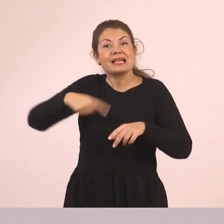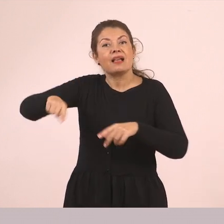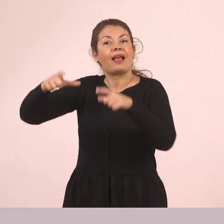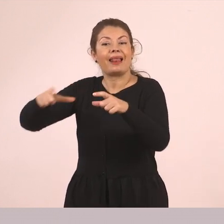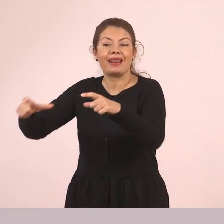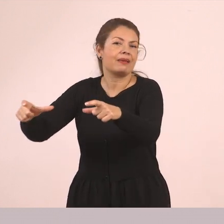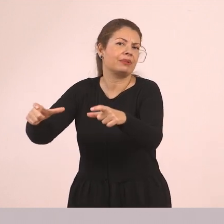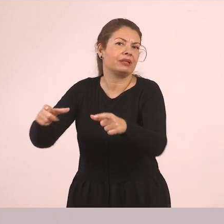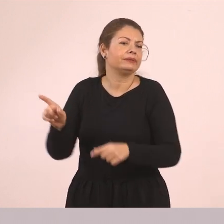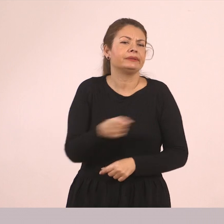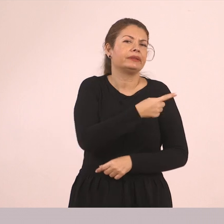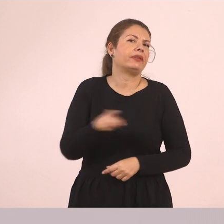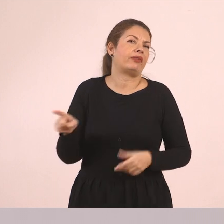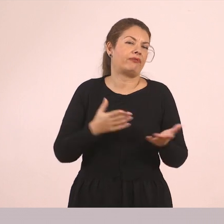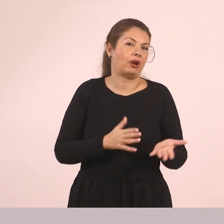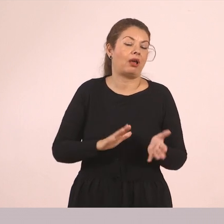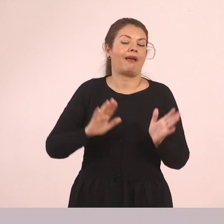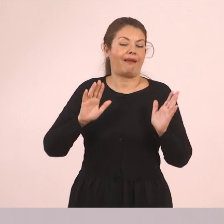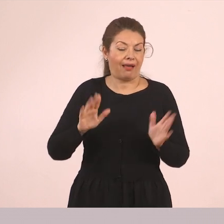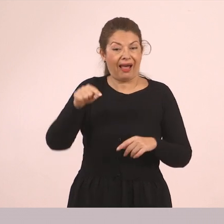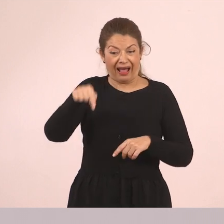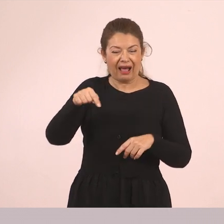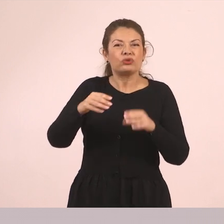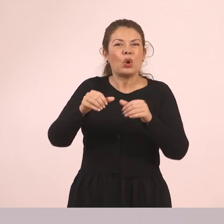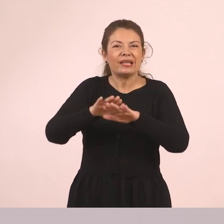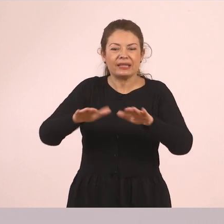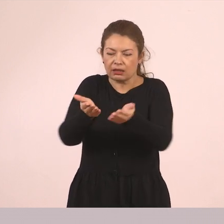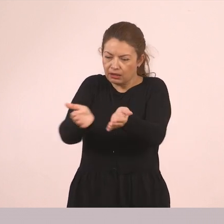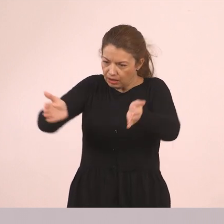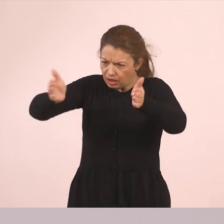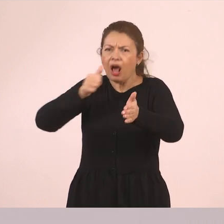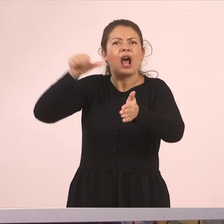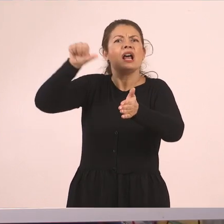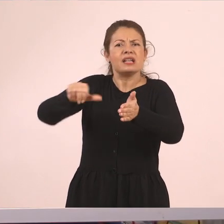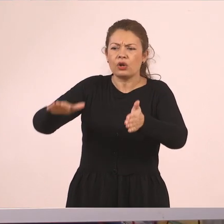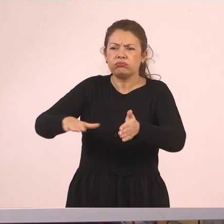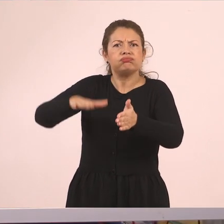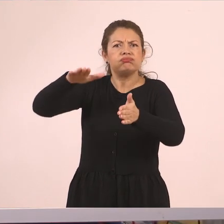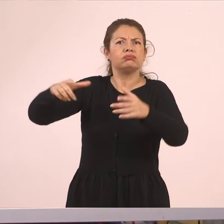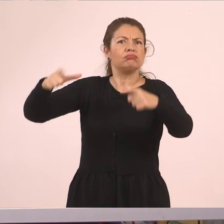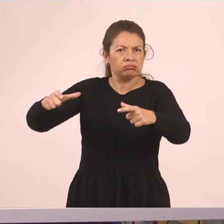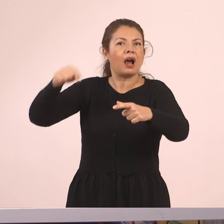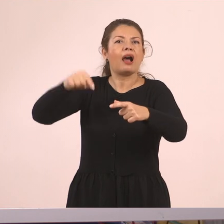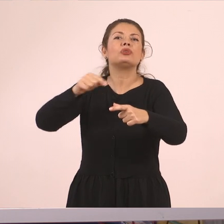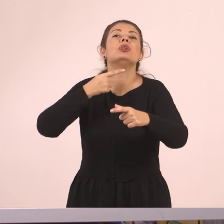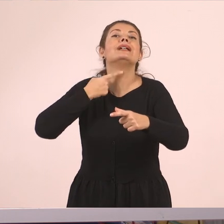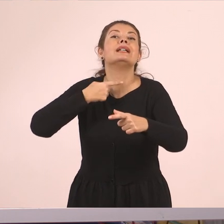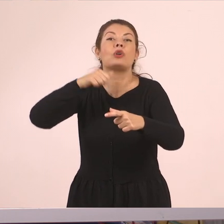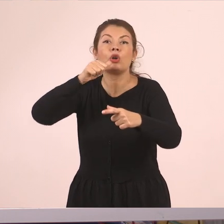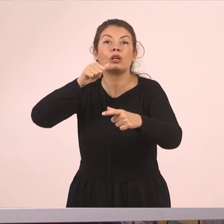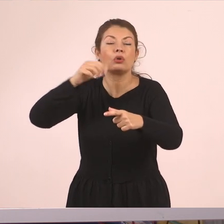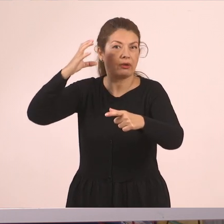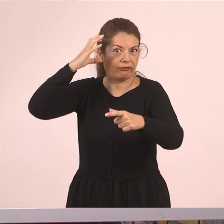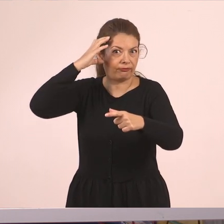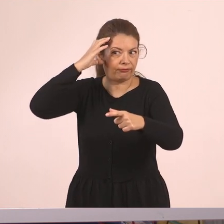Τι είναι οι λίμνες, παιδιά? Είναι κυλότητες της γης γεμάτες με γλυκό νερό. Κρατήστε το γλυκό νερό,